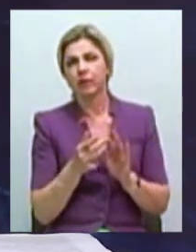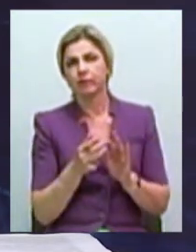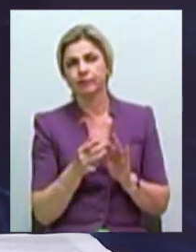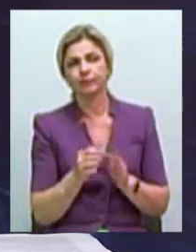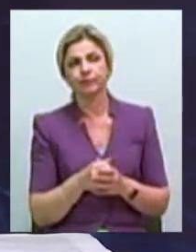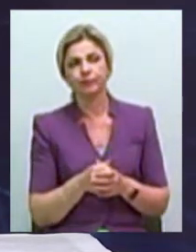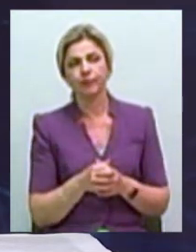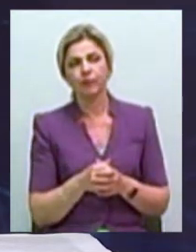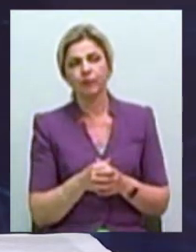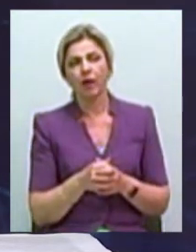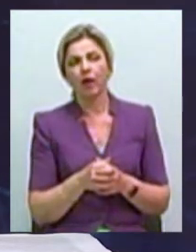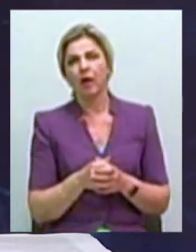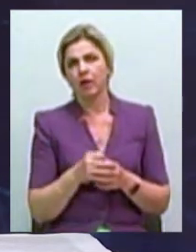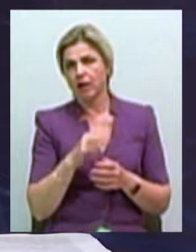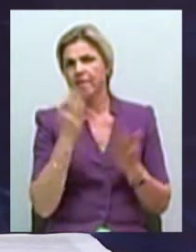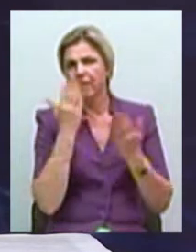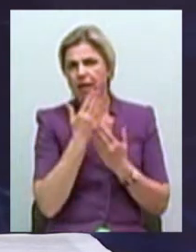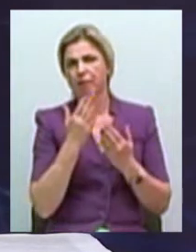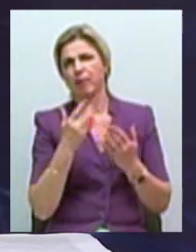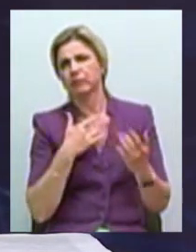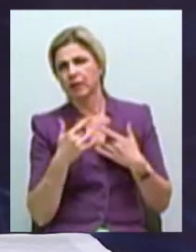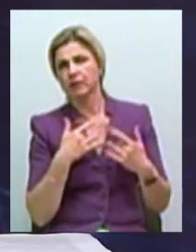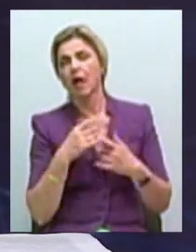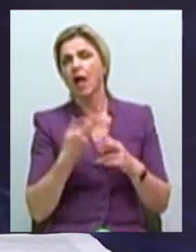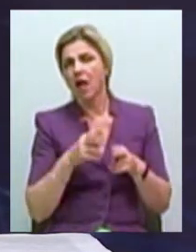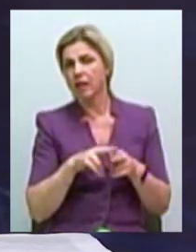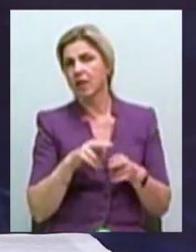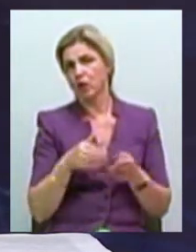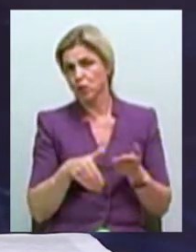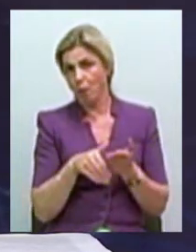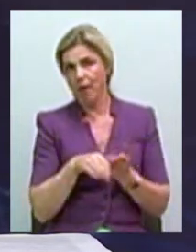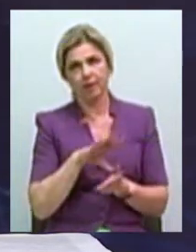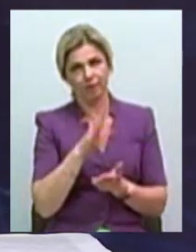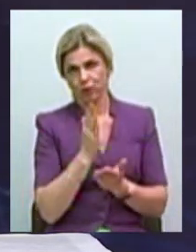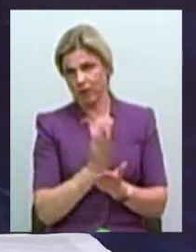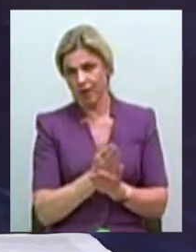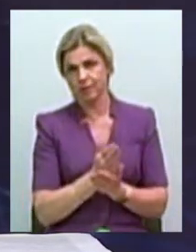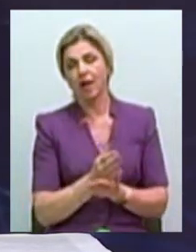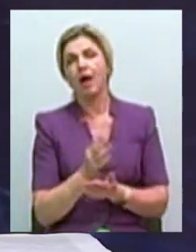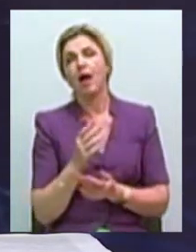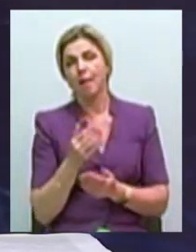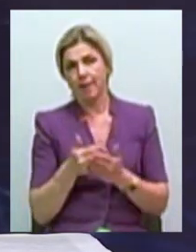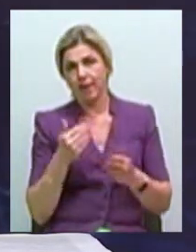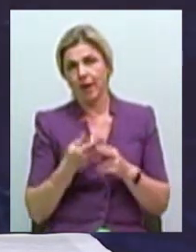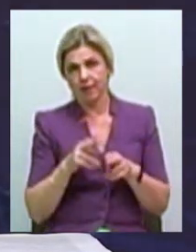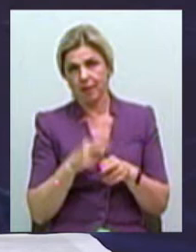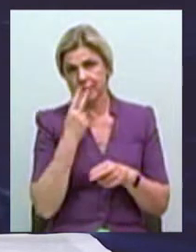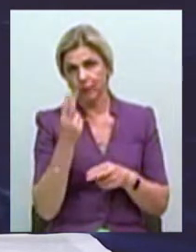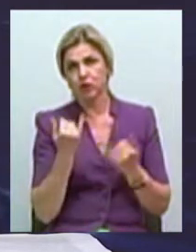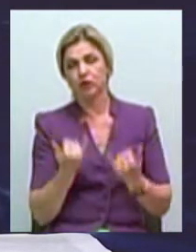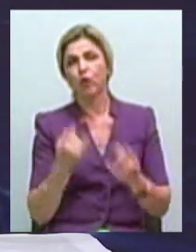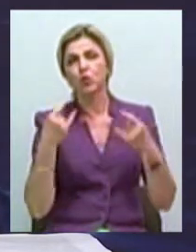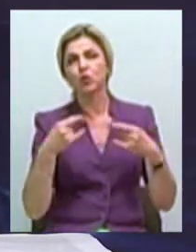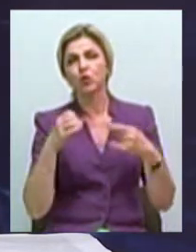произведениям эти инструменты сегодня есть. и перед этим мы с вами смотрели сегодня сюжет